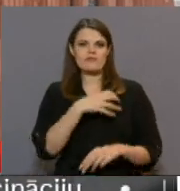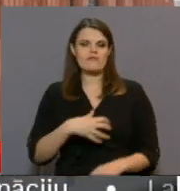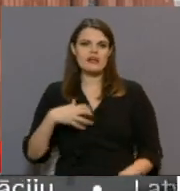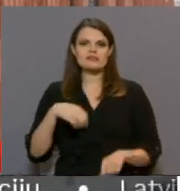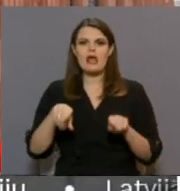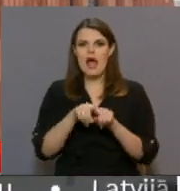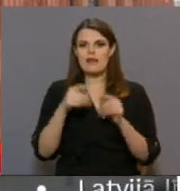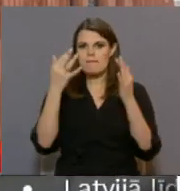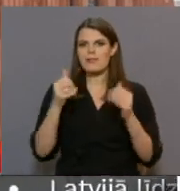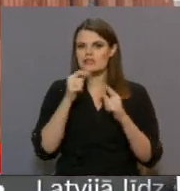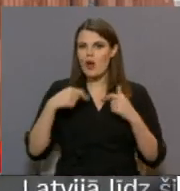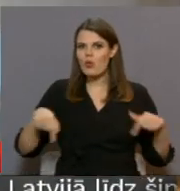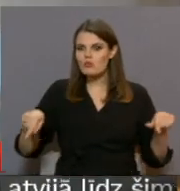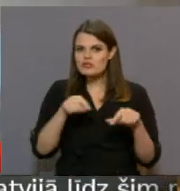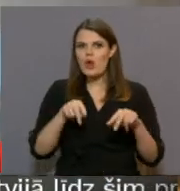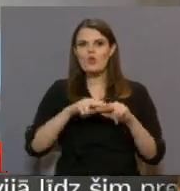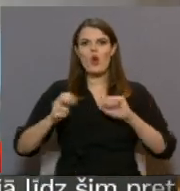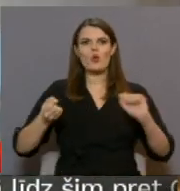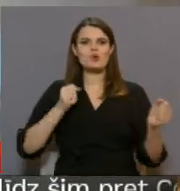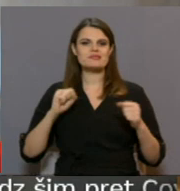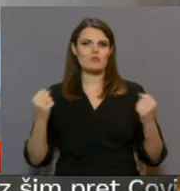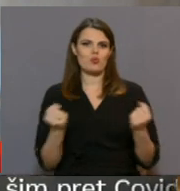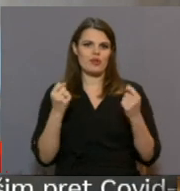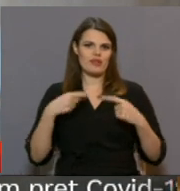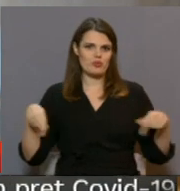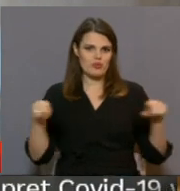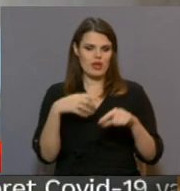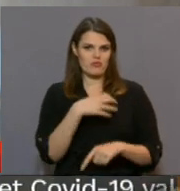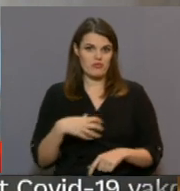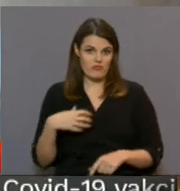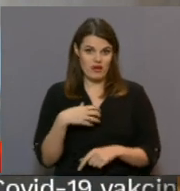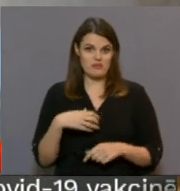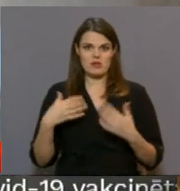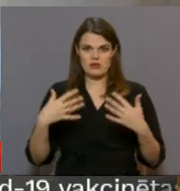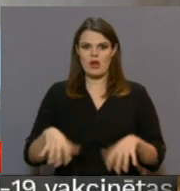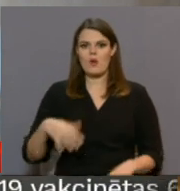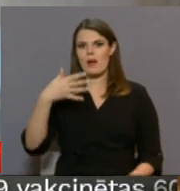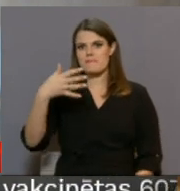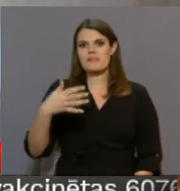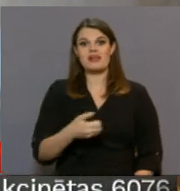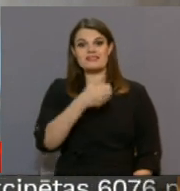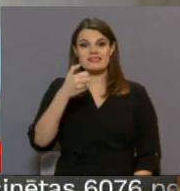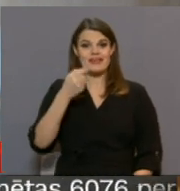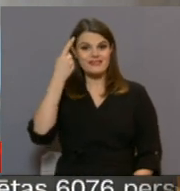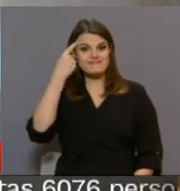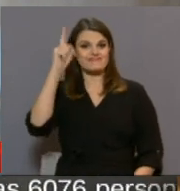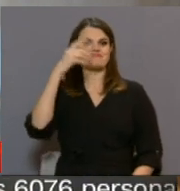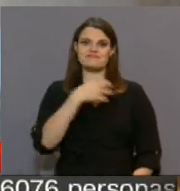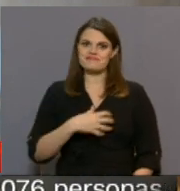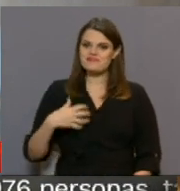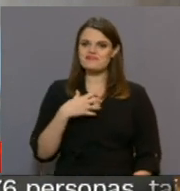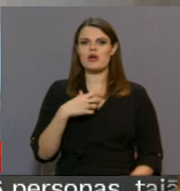nodarbību telpa. Jāsaka, ka tie ir pieci gadi kopš projektēšanas sāku un kopš idejas izveidot